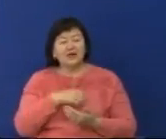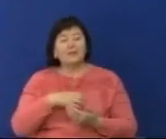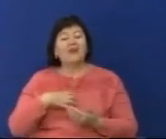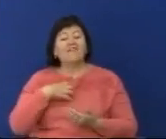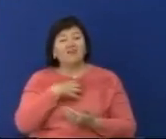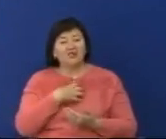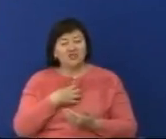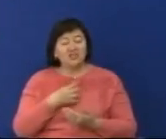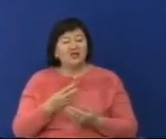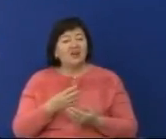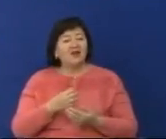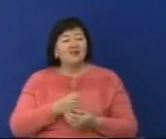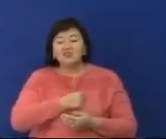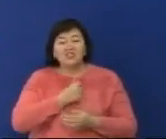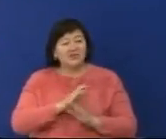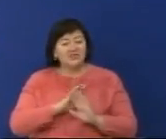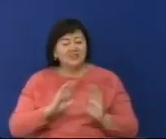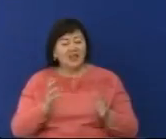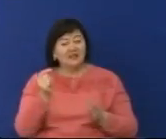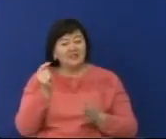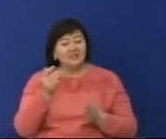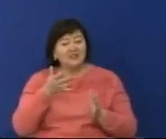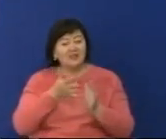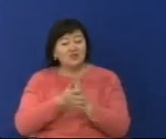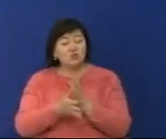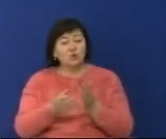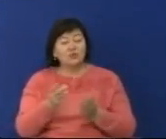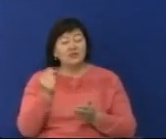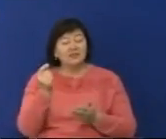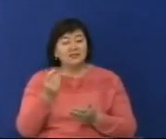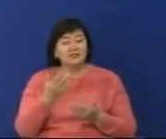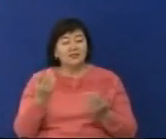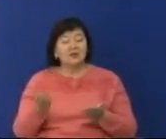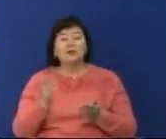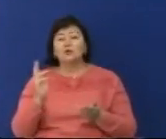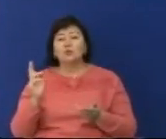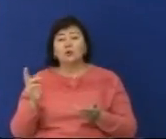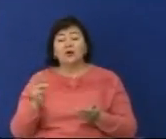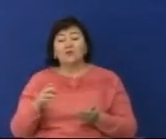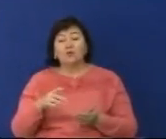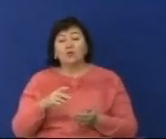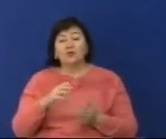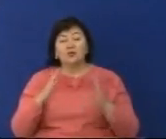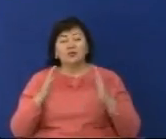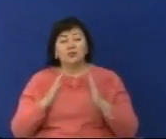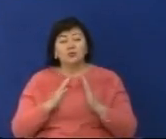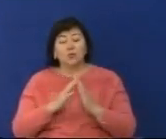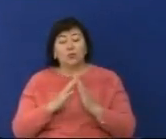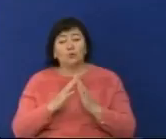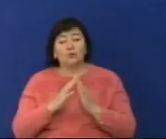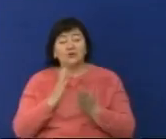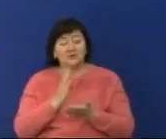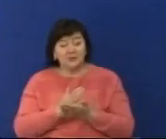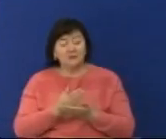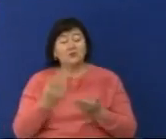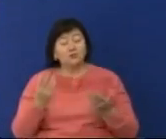өректе байып жатымыз. Сол білімдерін жетілдіруге, және баспанасы бар адамның өмірге деген құштарлығы да